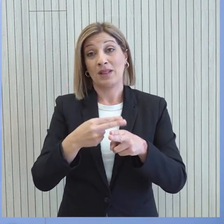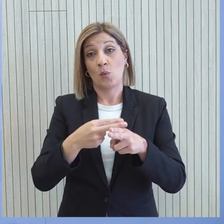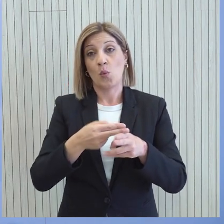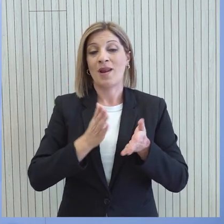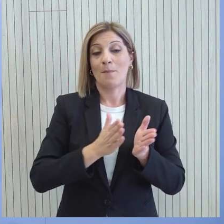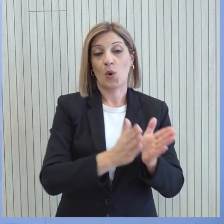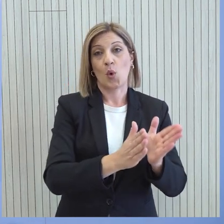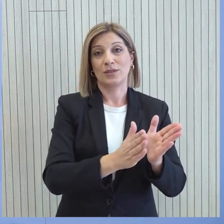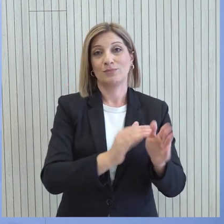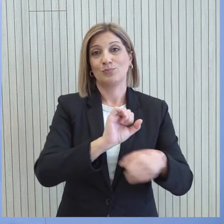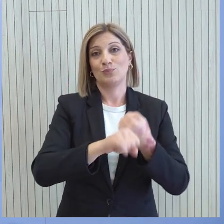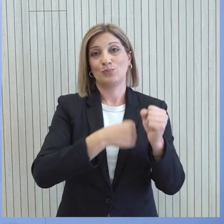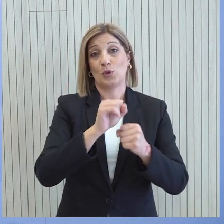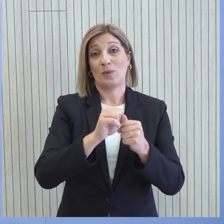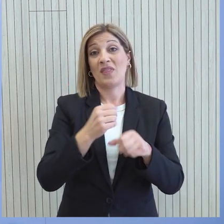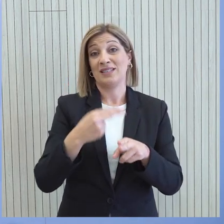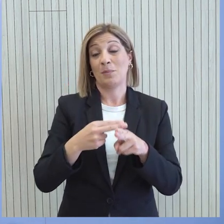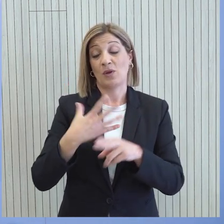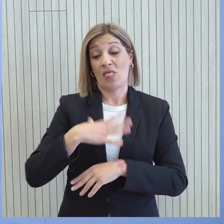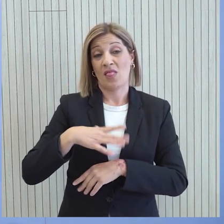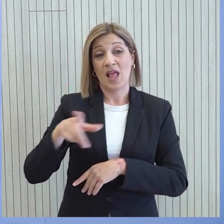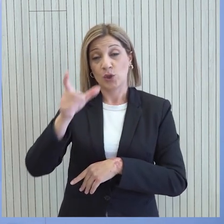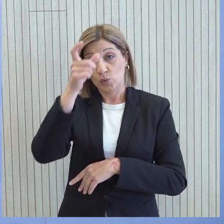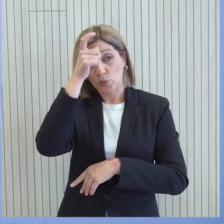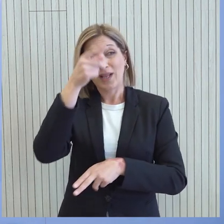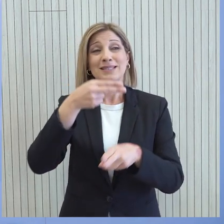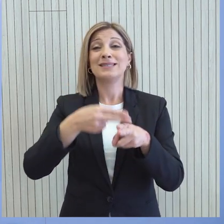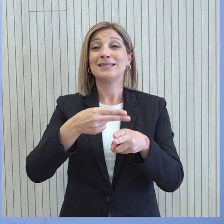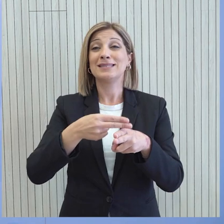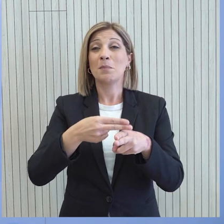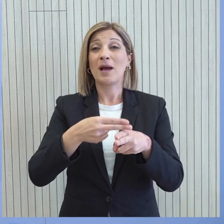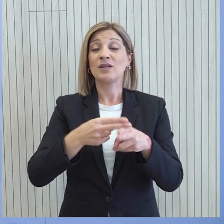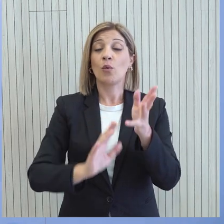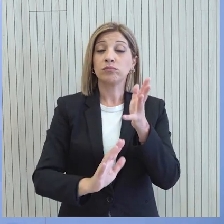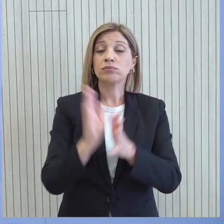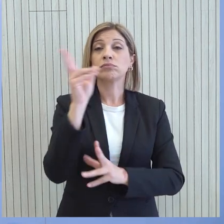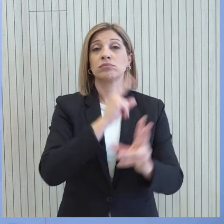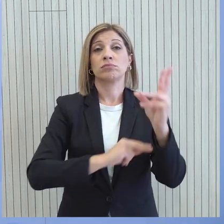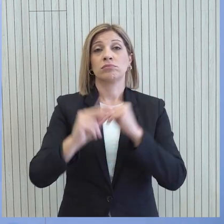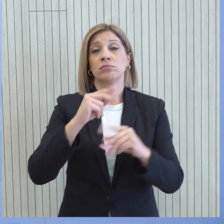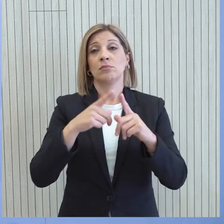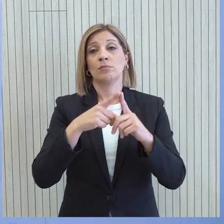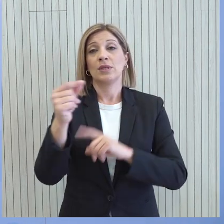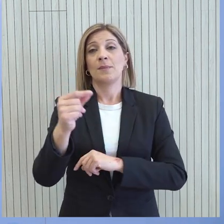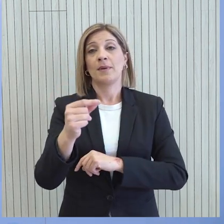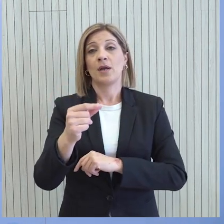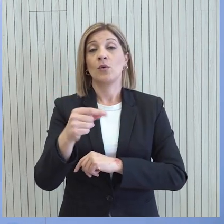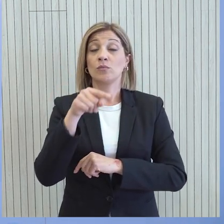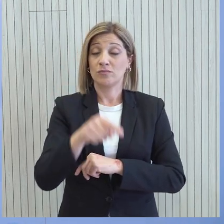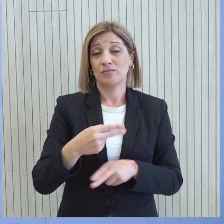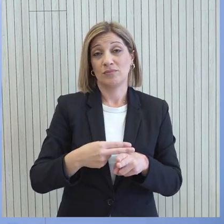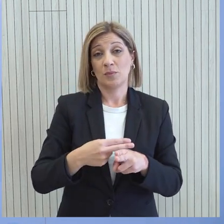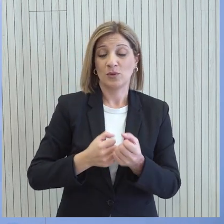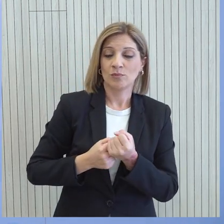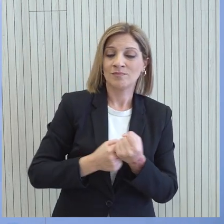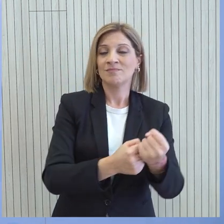προχωρήσει η προσπάθεια και τονίζεται η σημασία που αποδίδεται στην επανέναρξη και πρόοδος της διαπραγματεύσης για τον Κυπριακό για την περαιτέρω